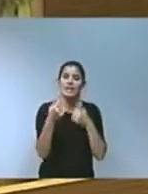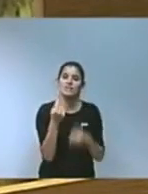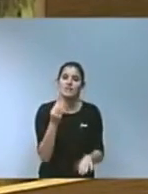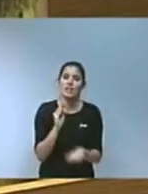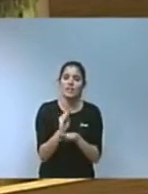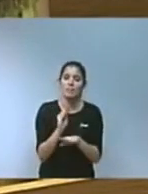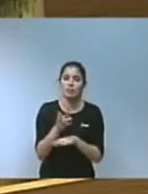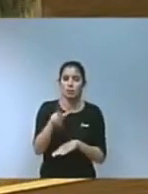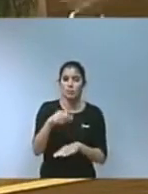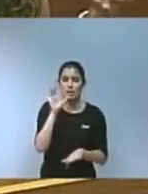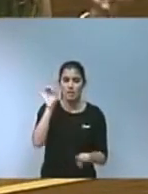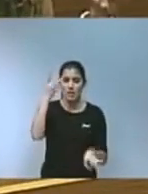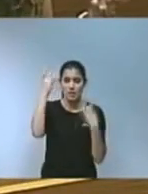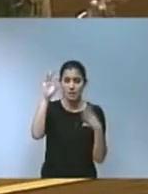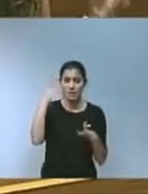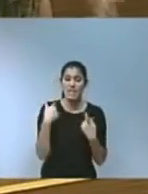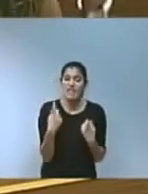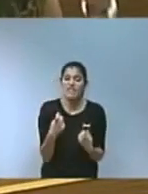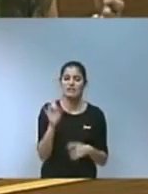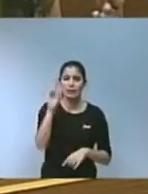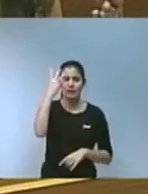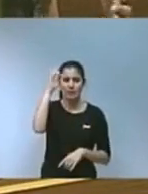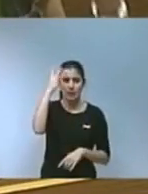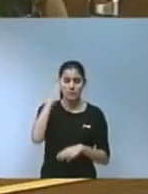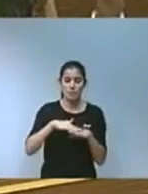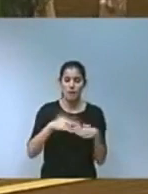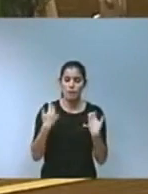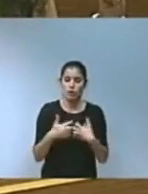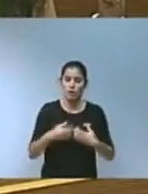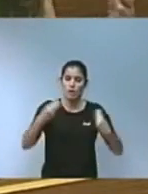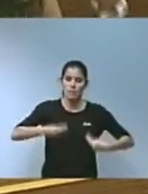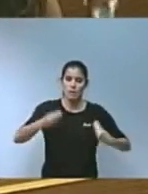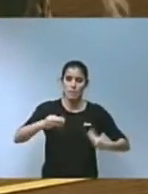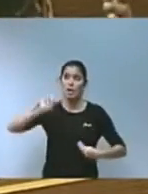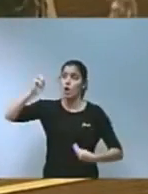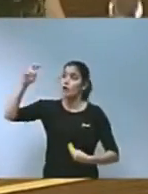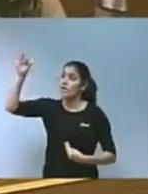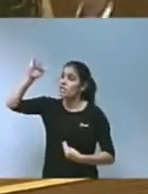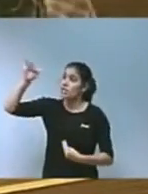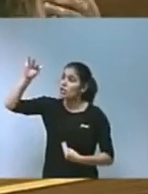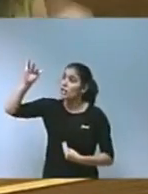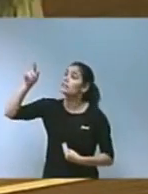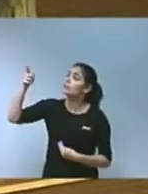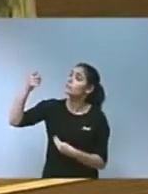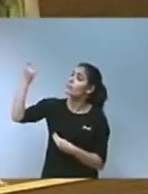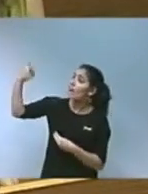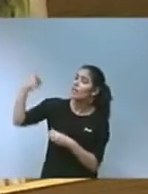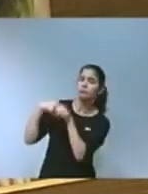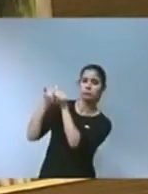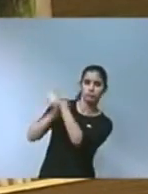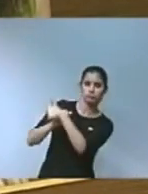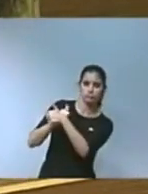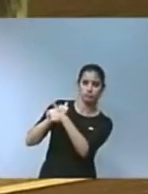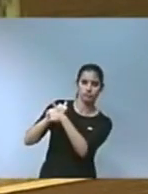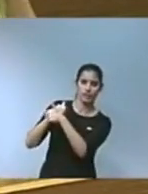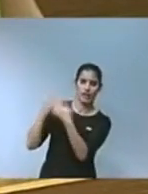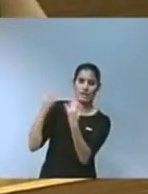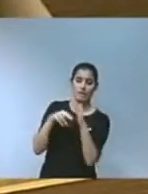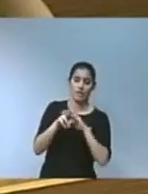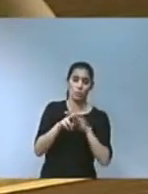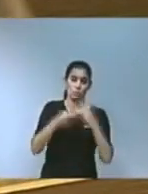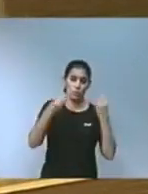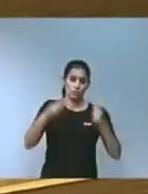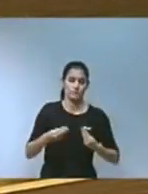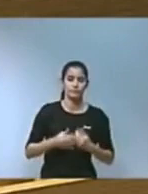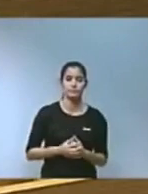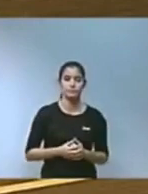iniciatives. Necessitem idees que funcionen en altres llocs, valen i els hem d'aportar mitjançant recursos. els deia